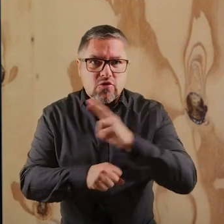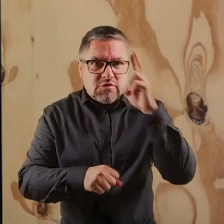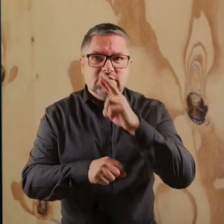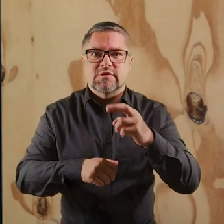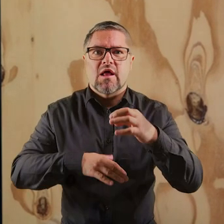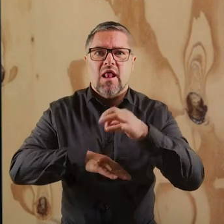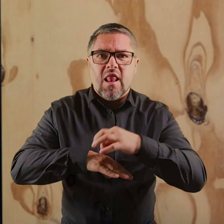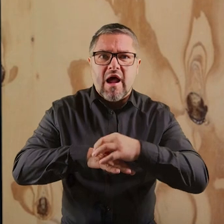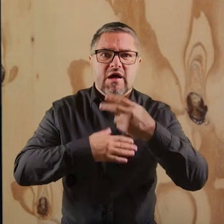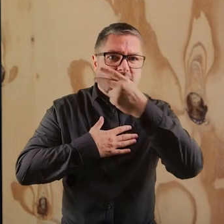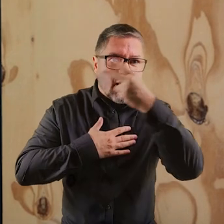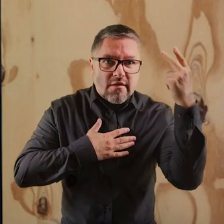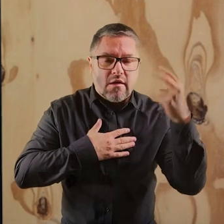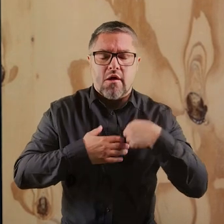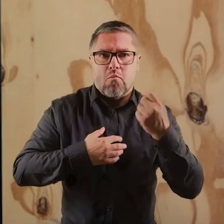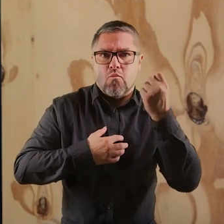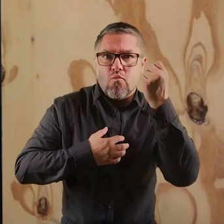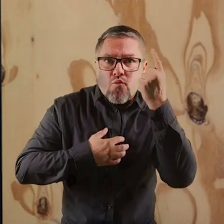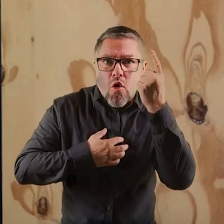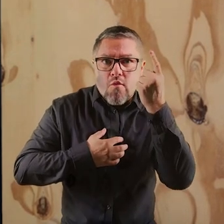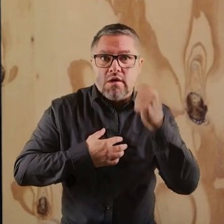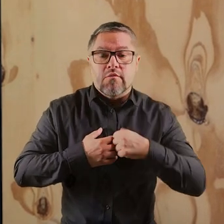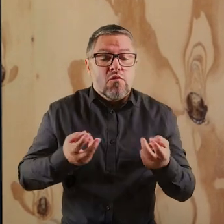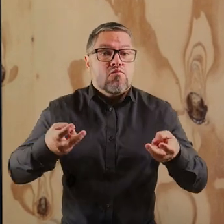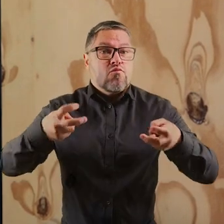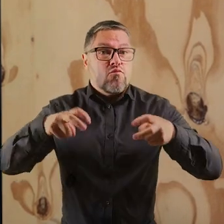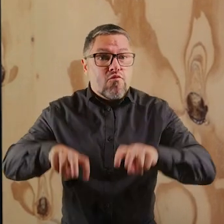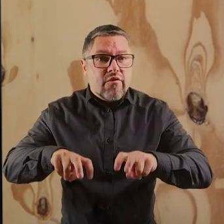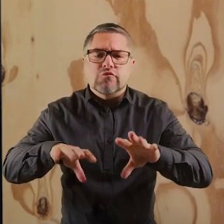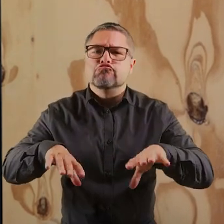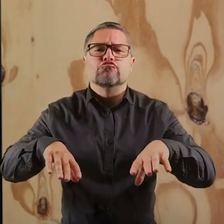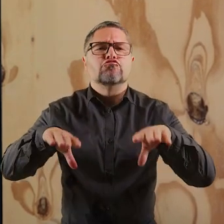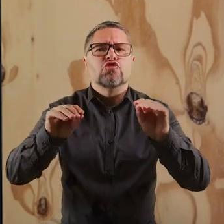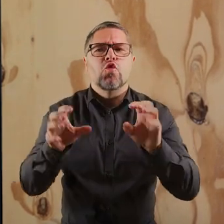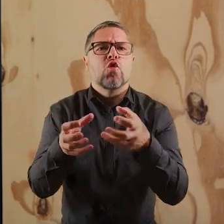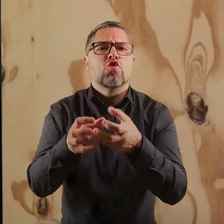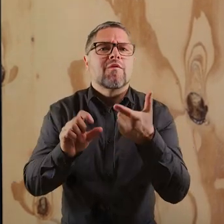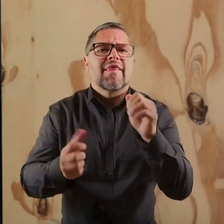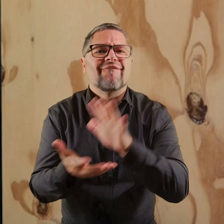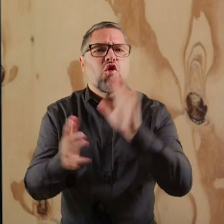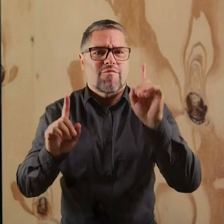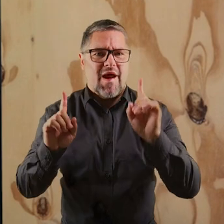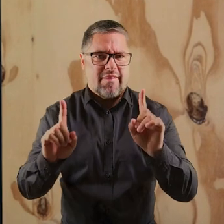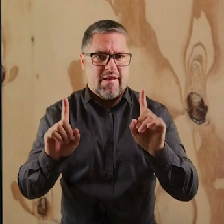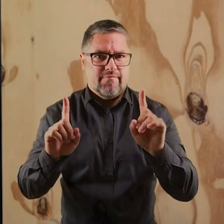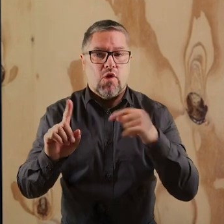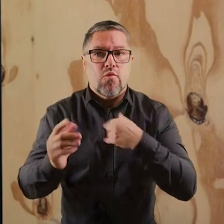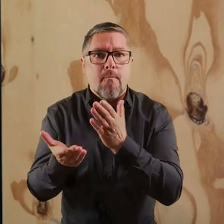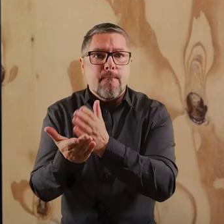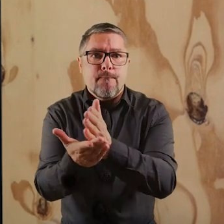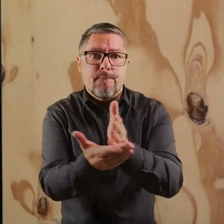pielęgniarkami, zainspirował mnie do tego, aby powstała na początku grupa nieformalna, która